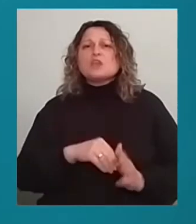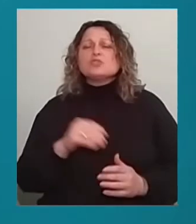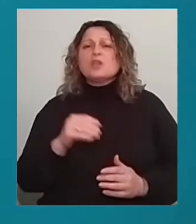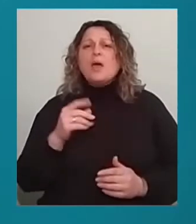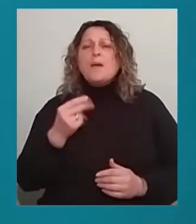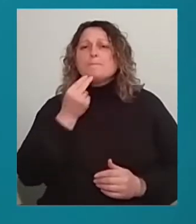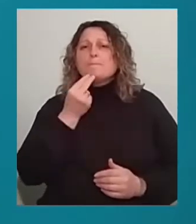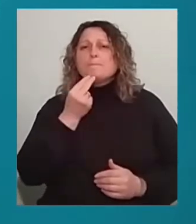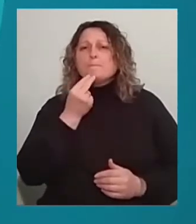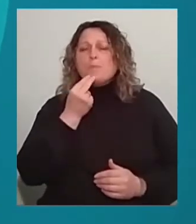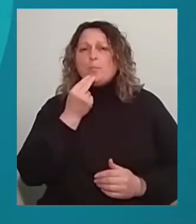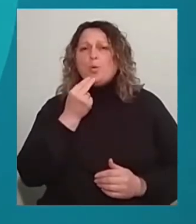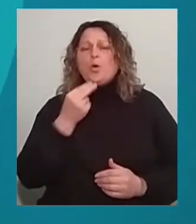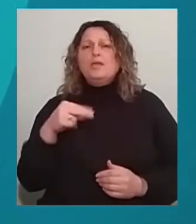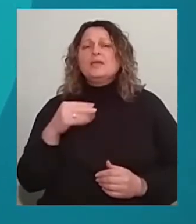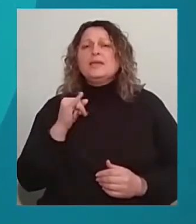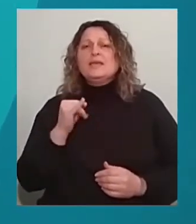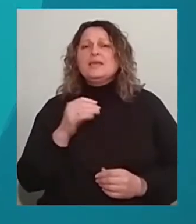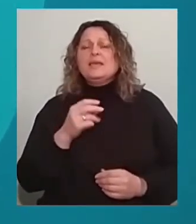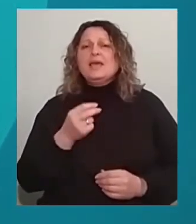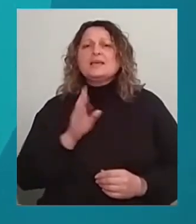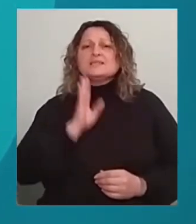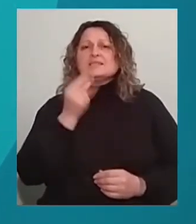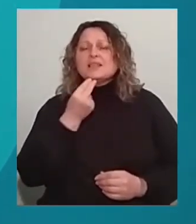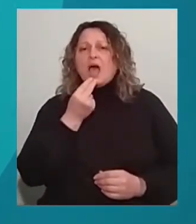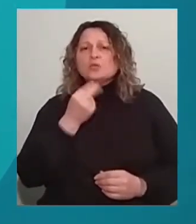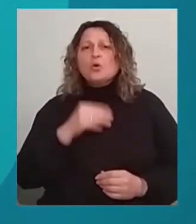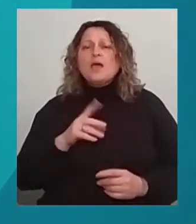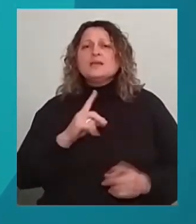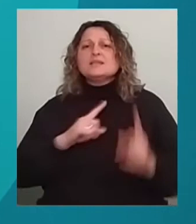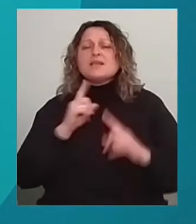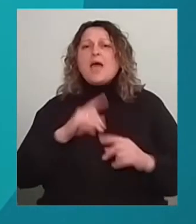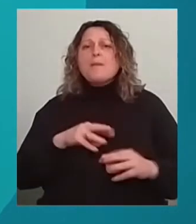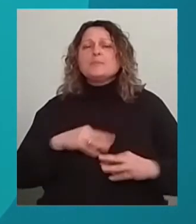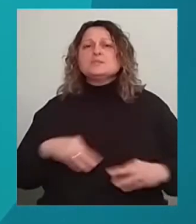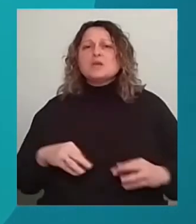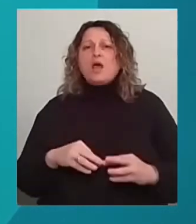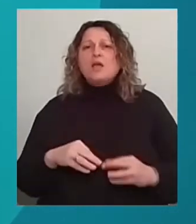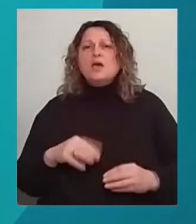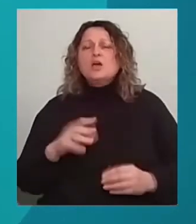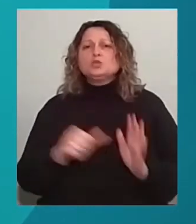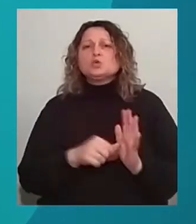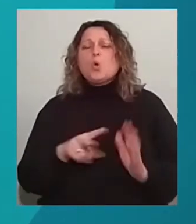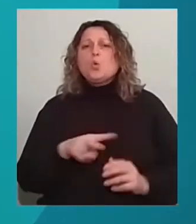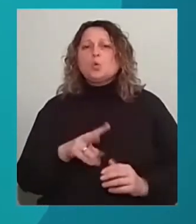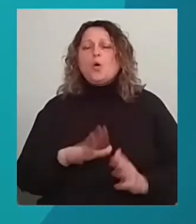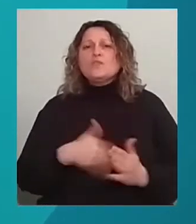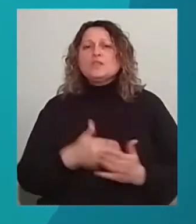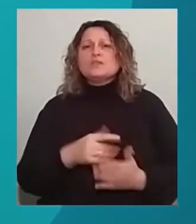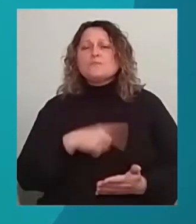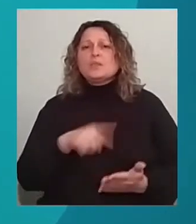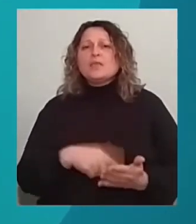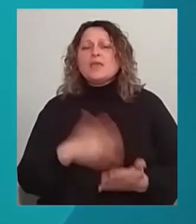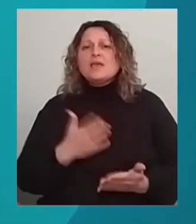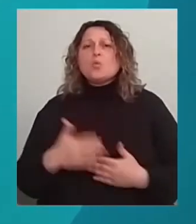комплексних обідів в учбових закладах винесли на розгляд сесії міської ради, яка відбудеться 6 лютого. Якщо ж рішення ухвалить більшість